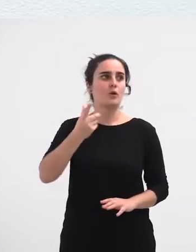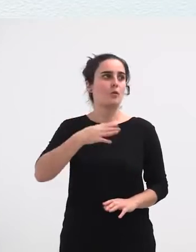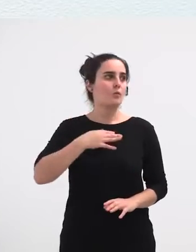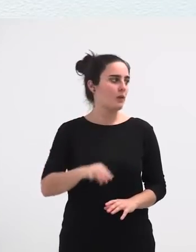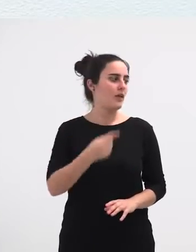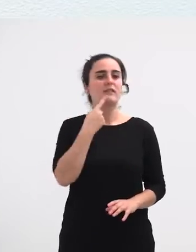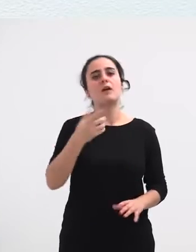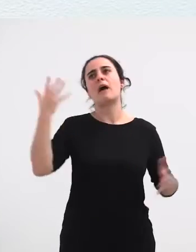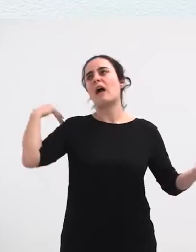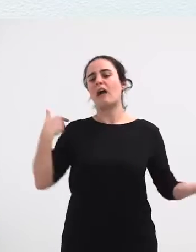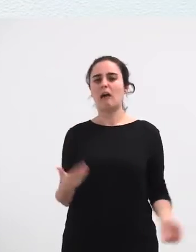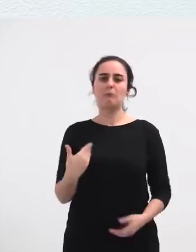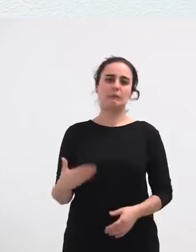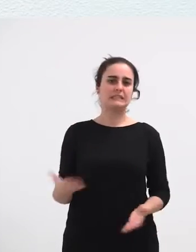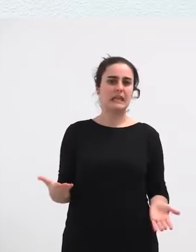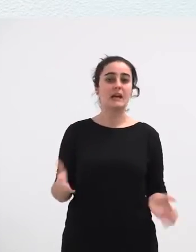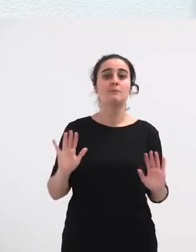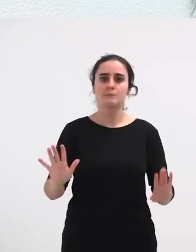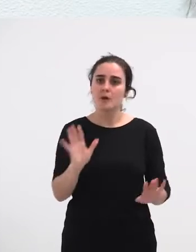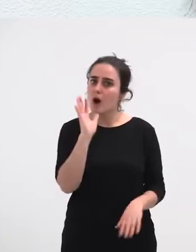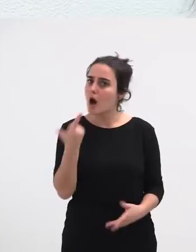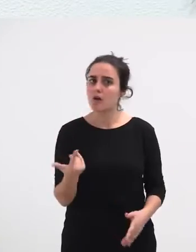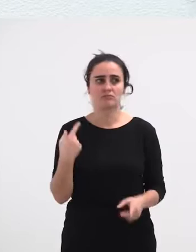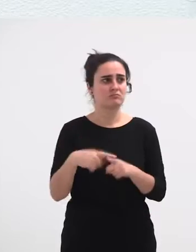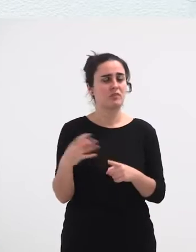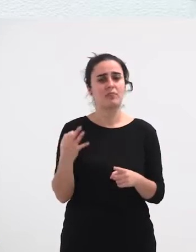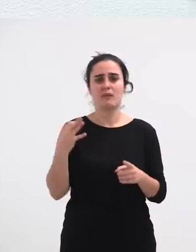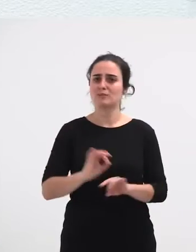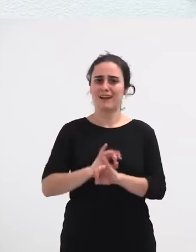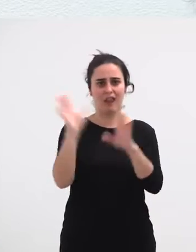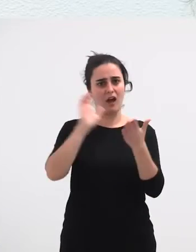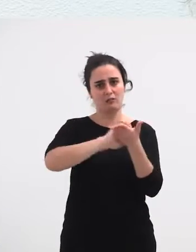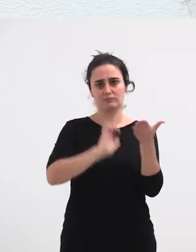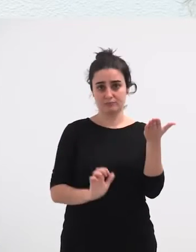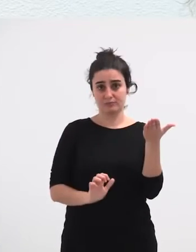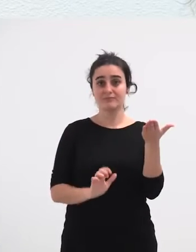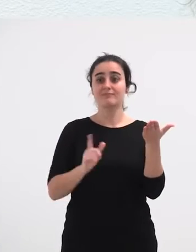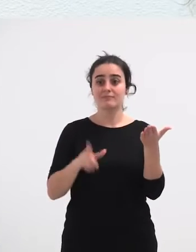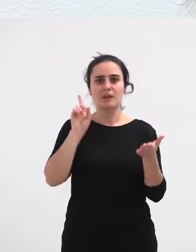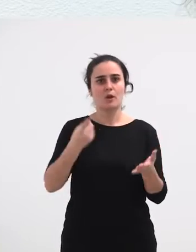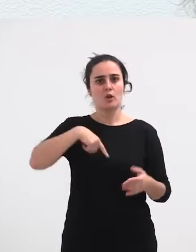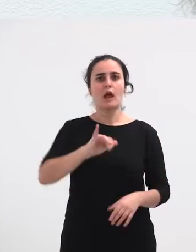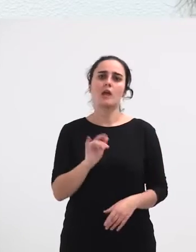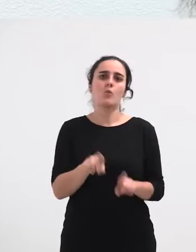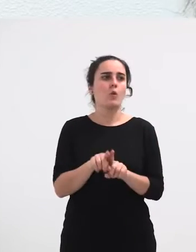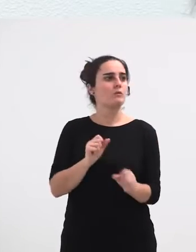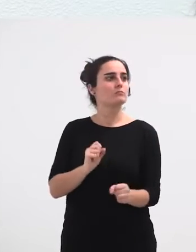Etzela horren besteren jokoa izan Baina bueno Gauzak Harri utzi behar dira kontatu eta Orduan Erronka hori ere Bagenuen